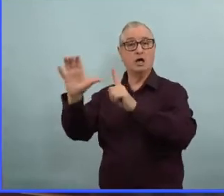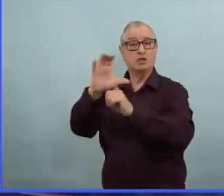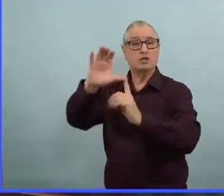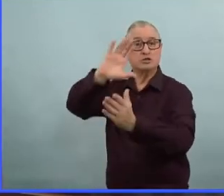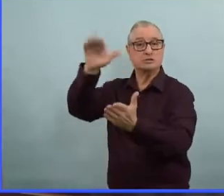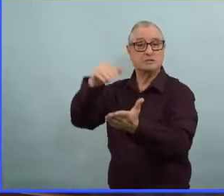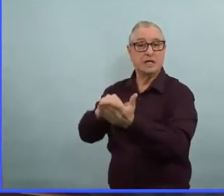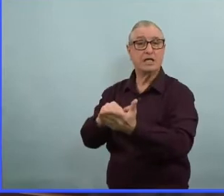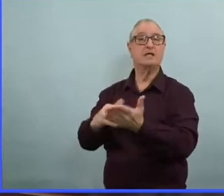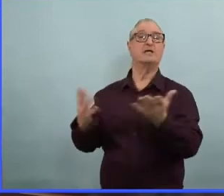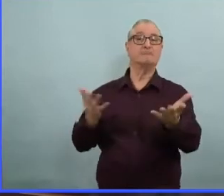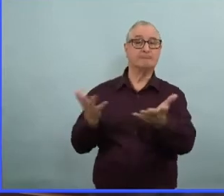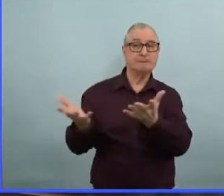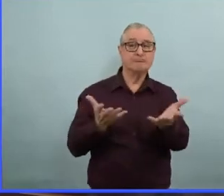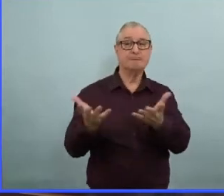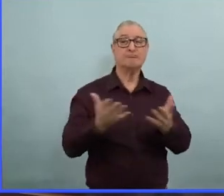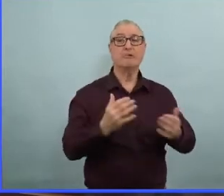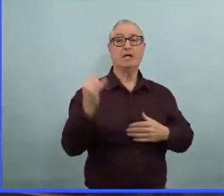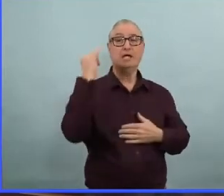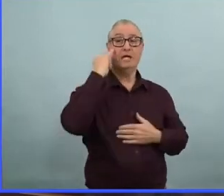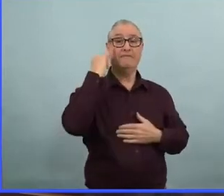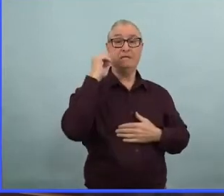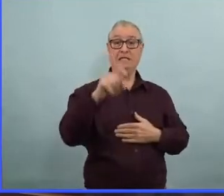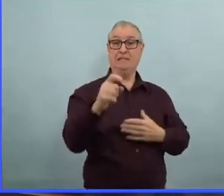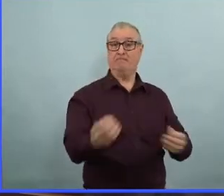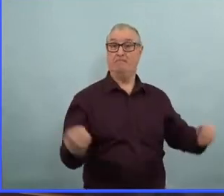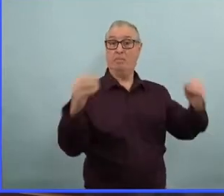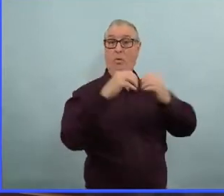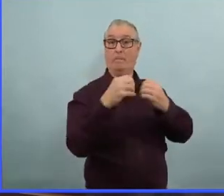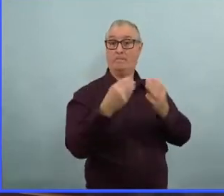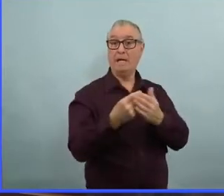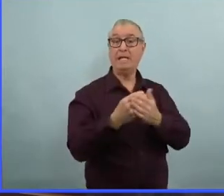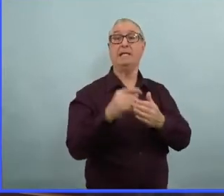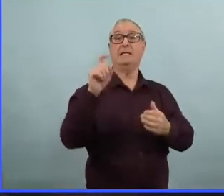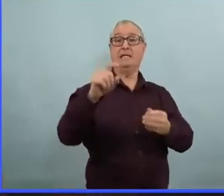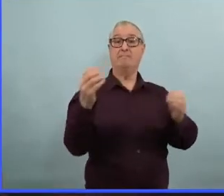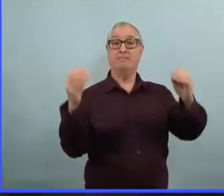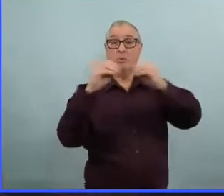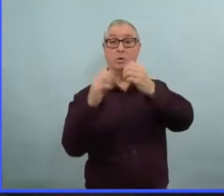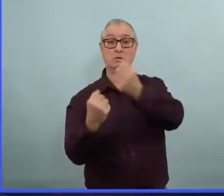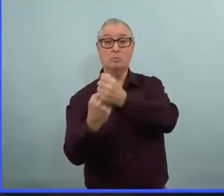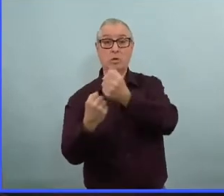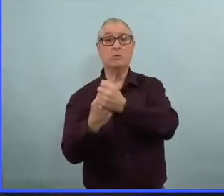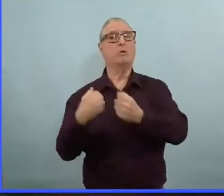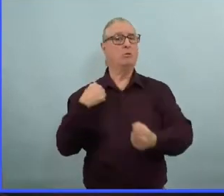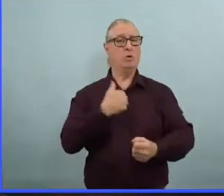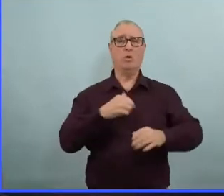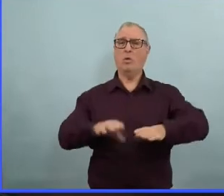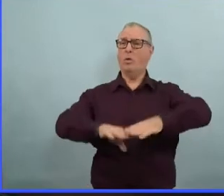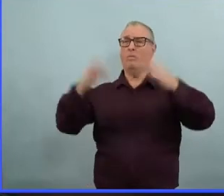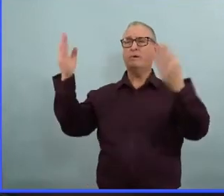être nécessaires, effectivement. Et nous allons essayer de voir qu'est-ce qui se passe et on le fera à partir de ce moment-là.